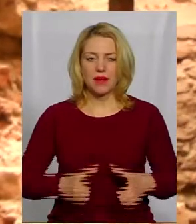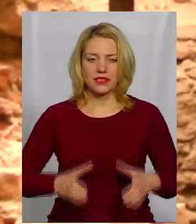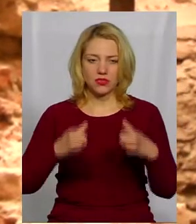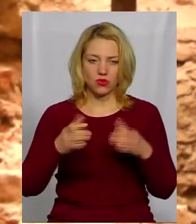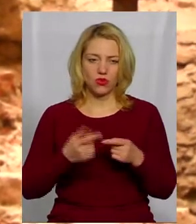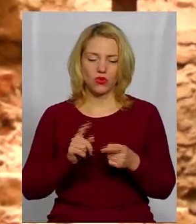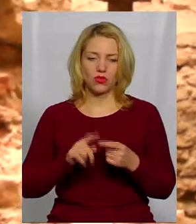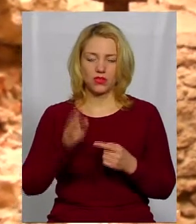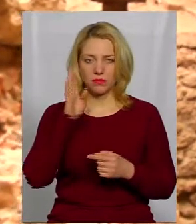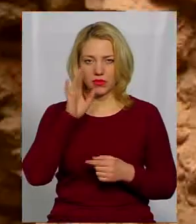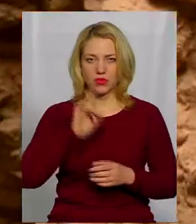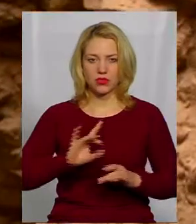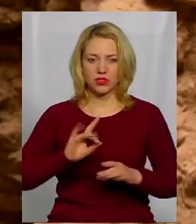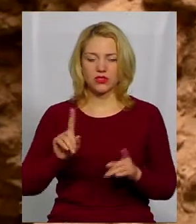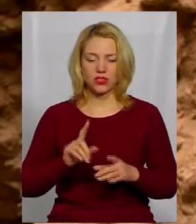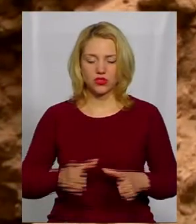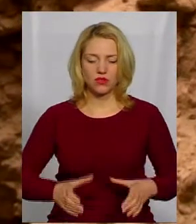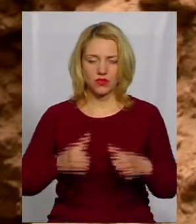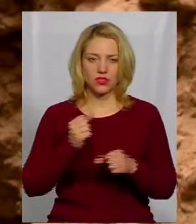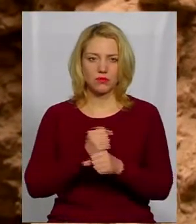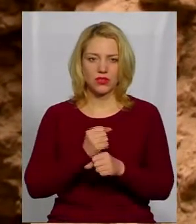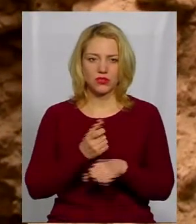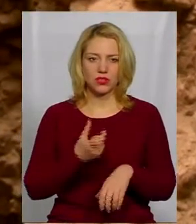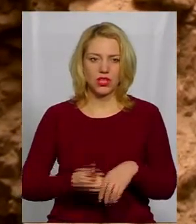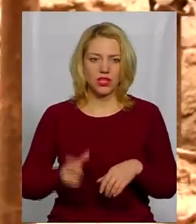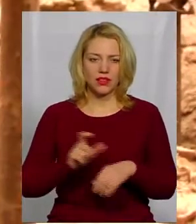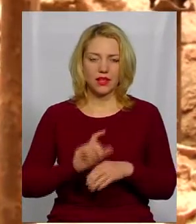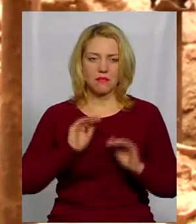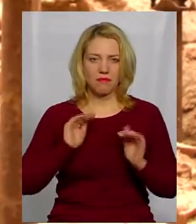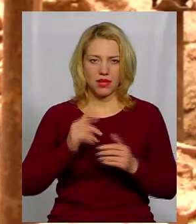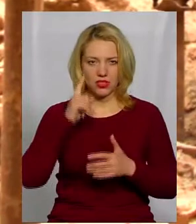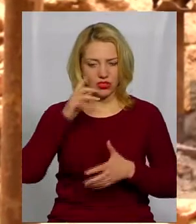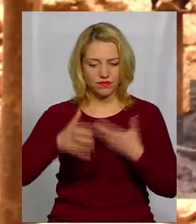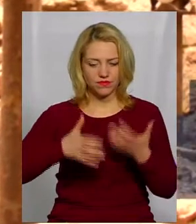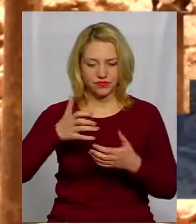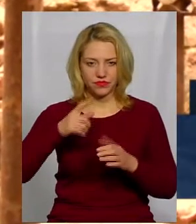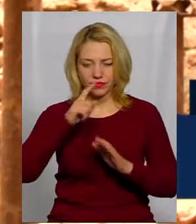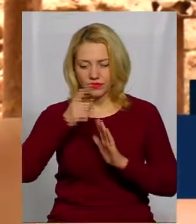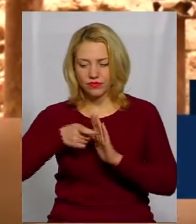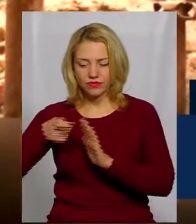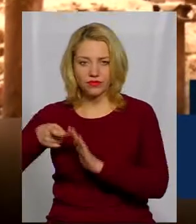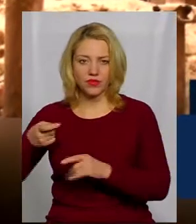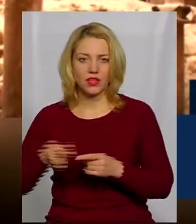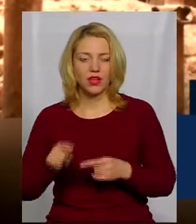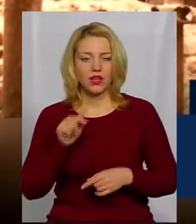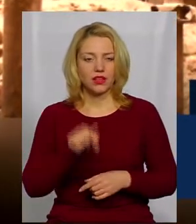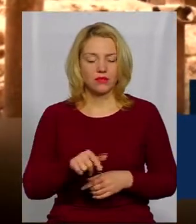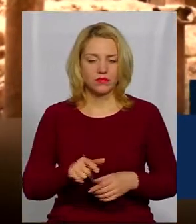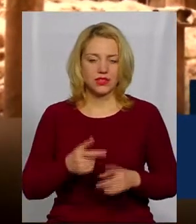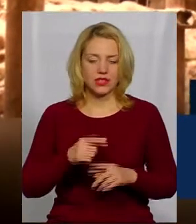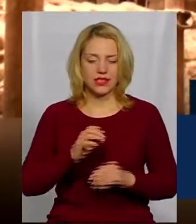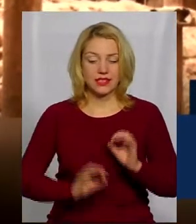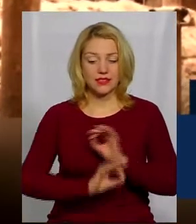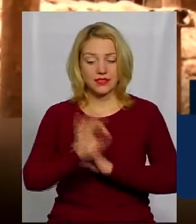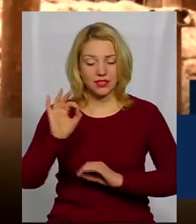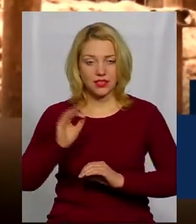Віктор Вєтров каже, вежа, у якій працюють не менш досліджена археологами. Східна частина фортеці є найбільш давньою.